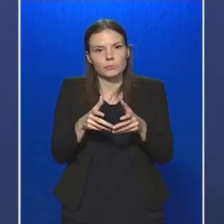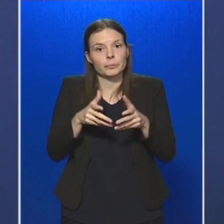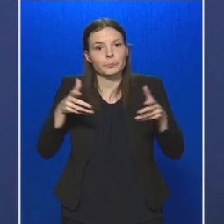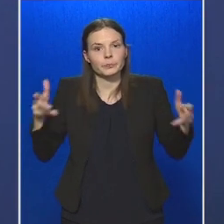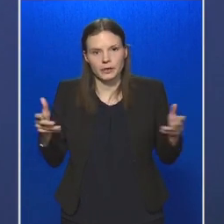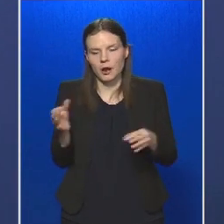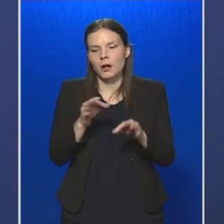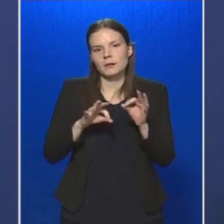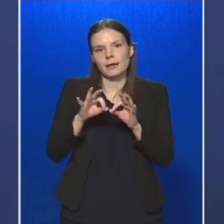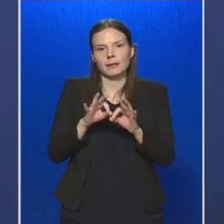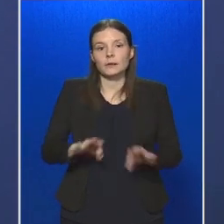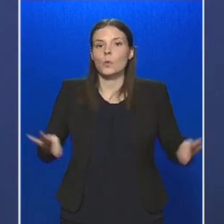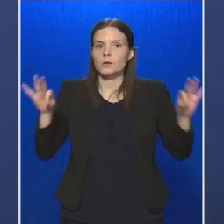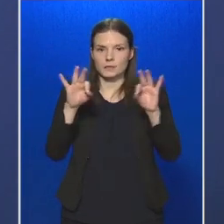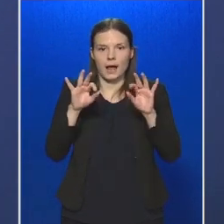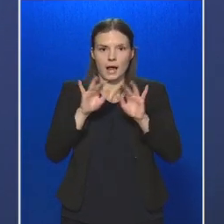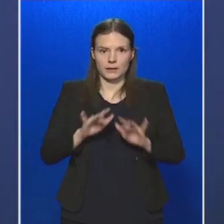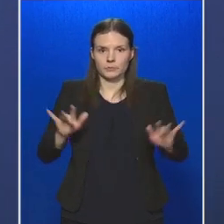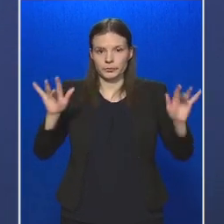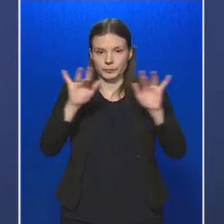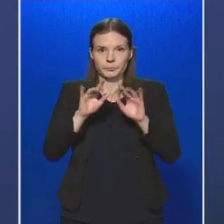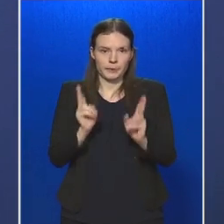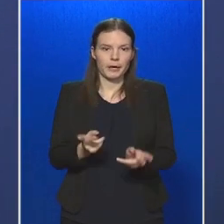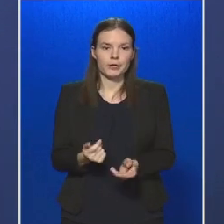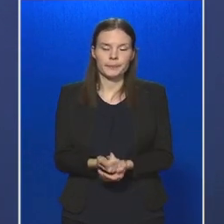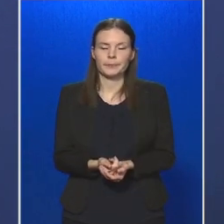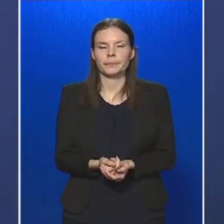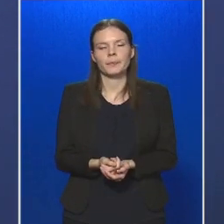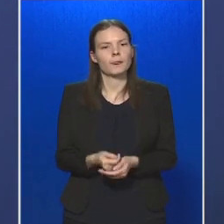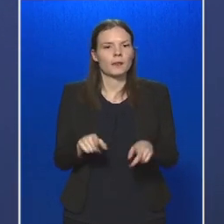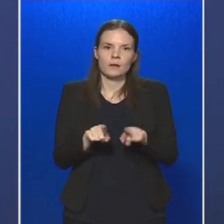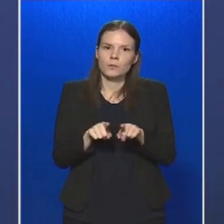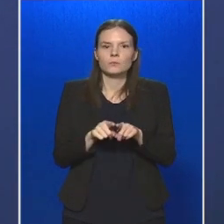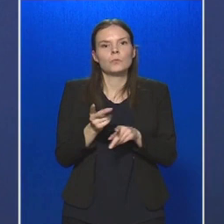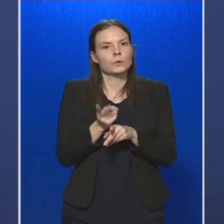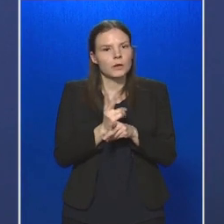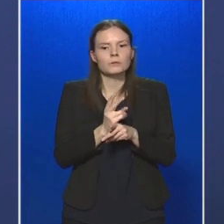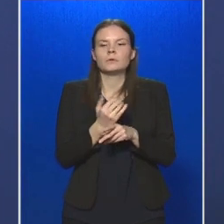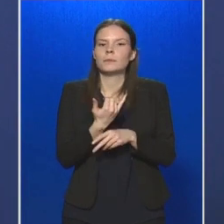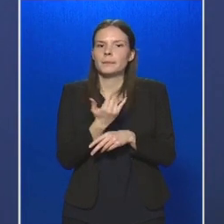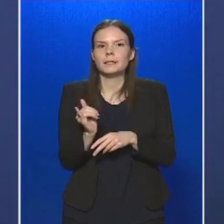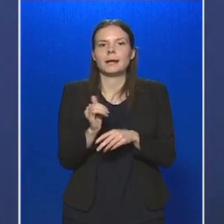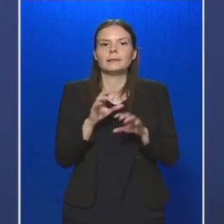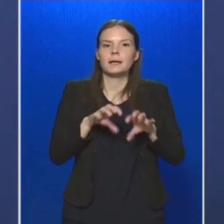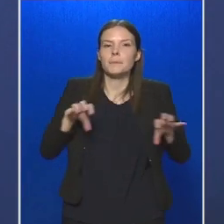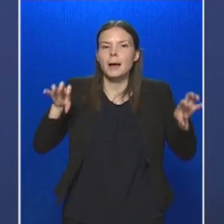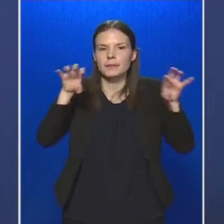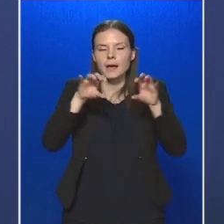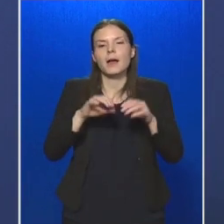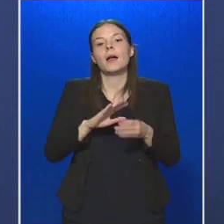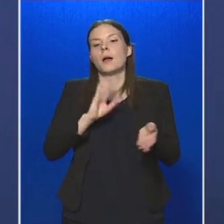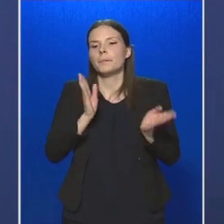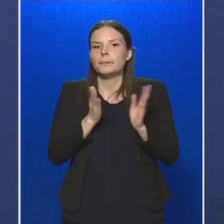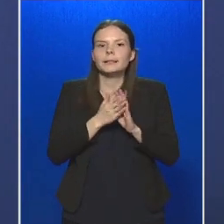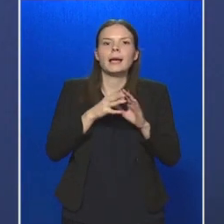egész ország területén. Ez változatlanul érvényes minden megyére, és akár minden